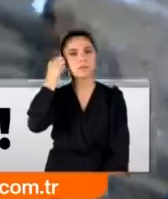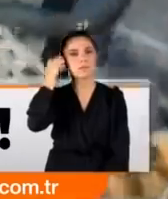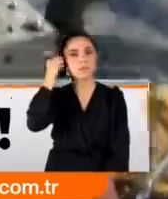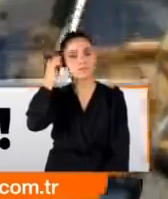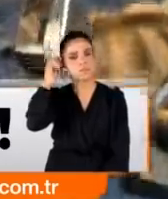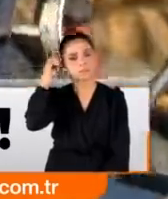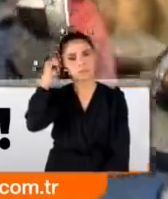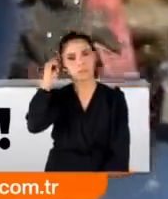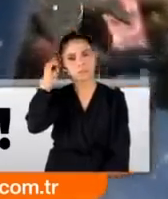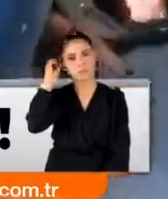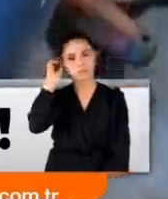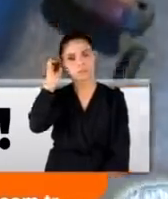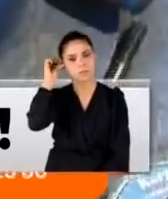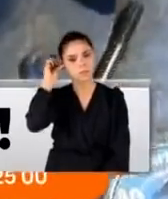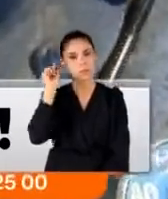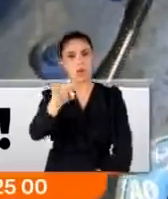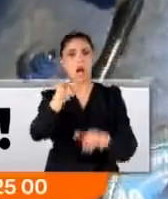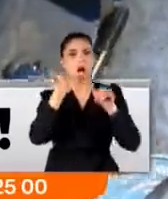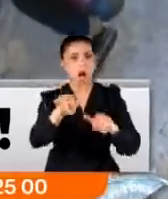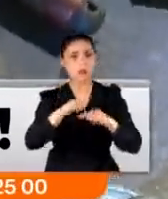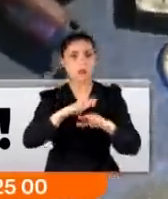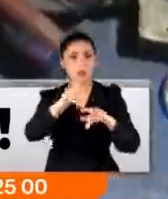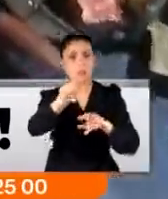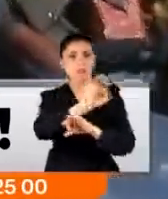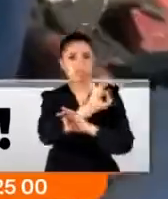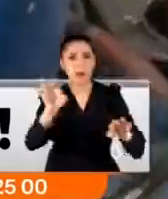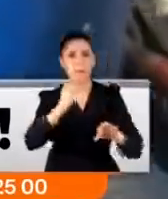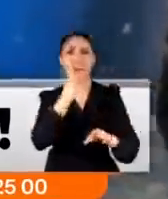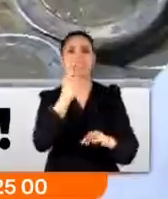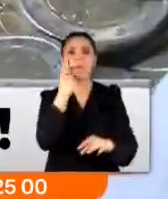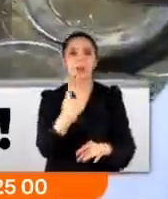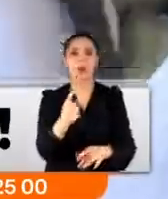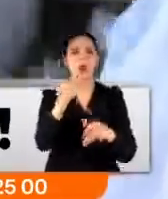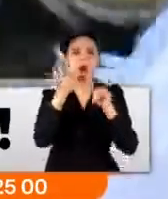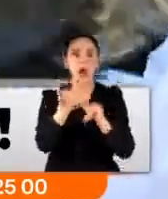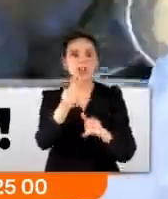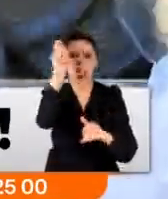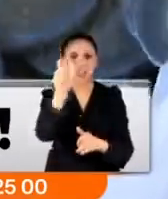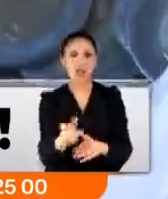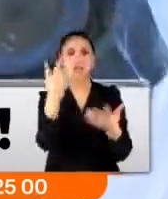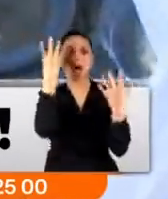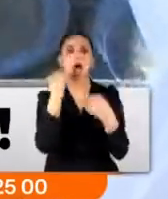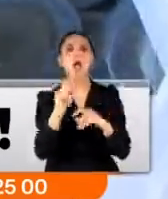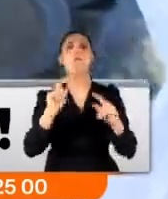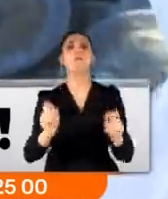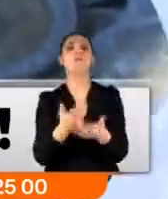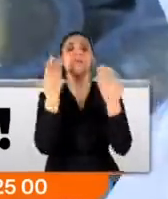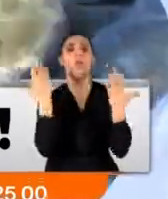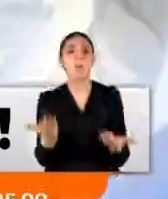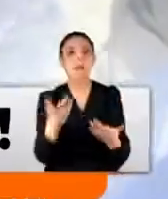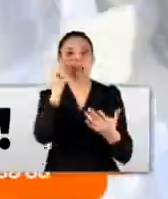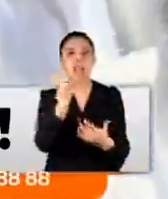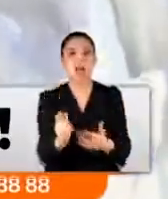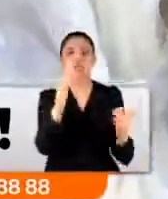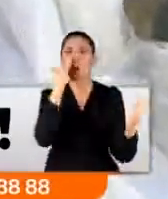Bunlar birebir aynısını yapmışlar madeni euronun, iki euronun. Gerçekten ayırt edecek gibi bir para değil bu. Gerçeğe çok